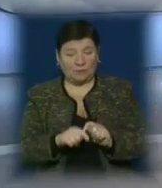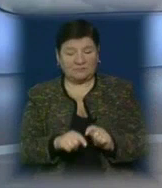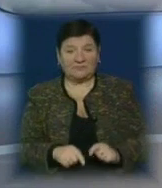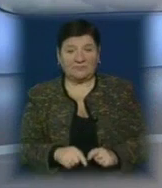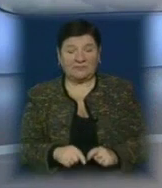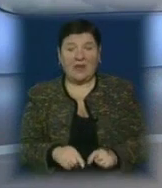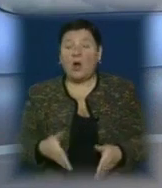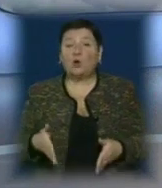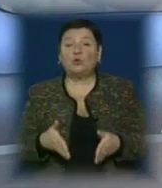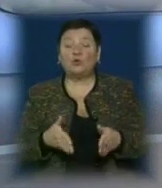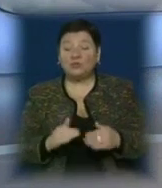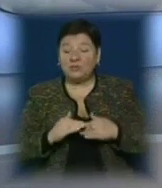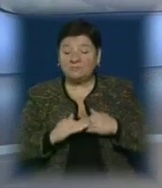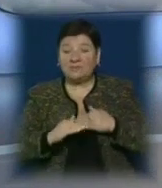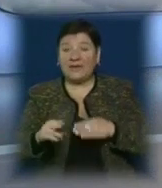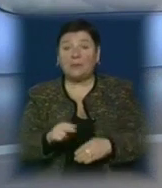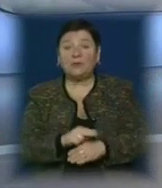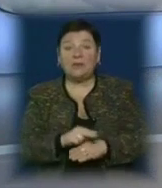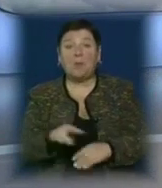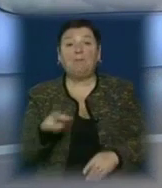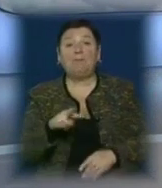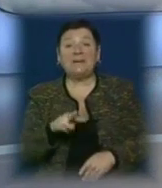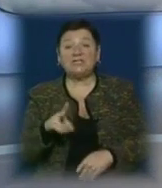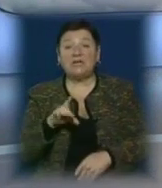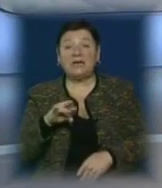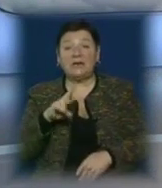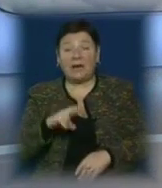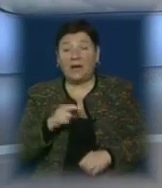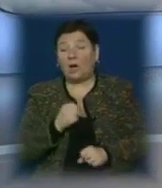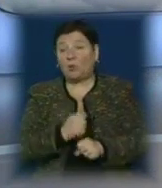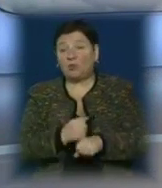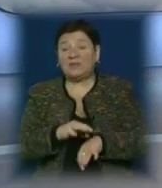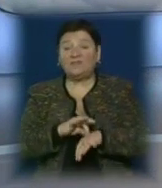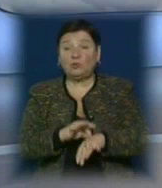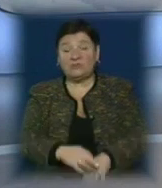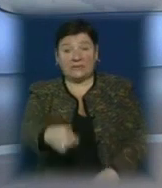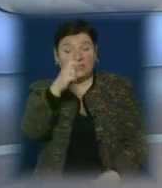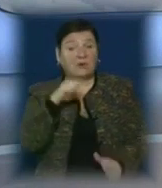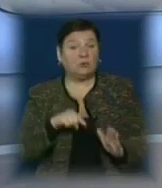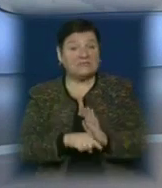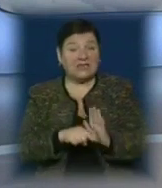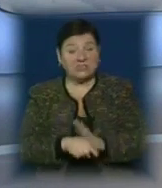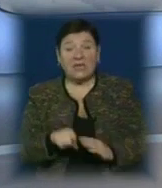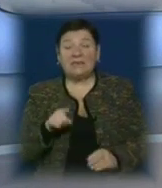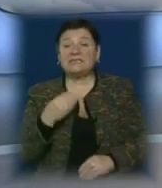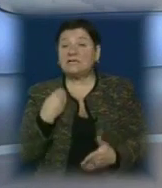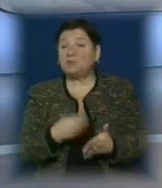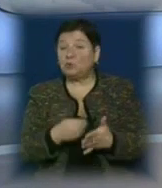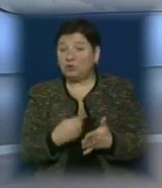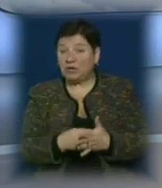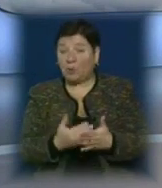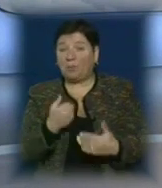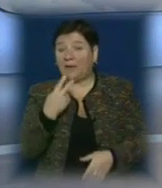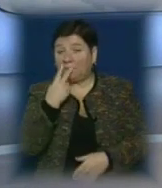Дорожнє покриття активно ремонтують на Міжгірщині. Роботи ведуться на шляхах державного значення. На це з бюджету країни